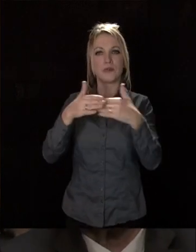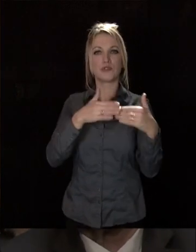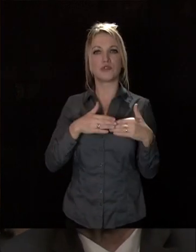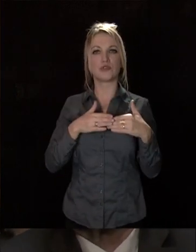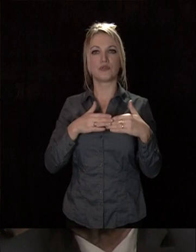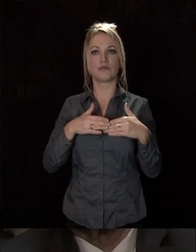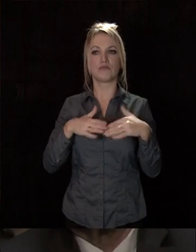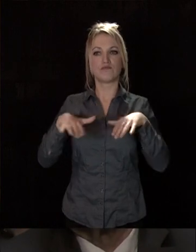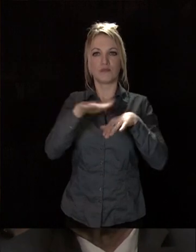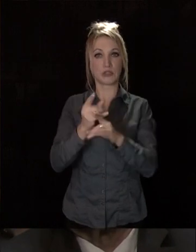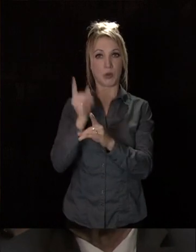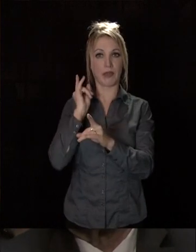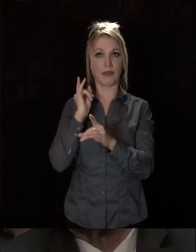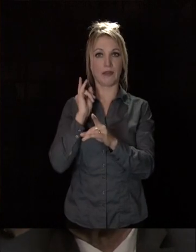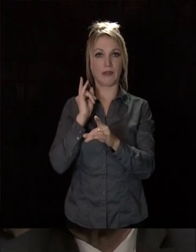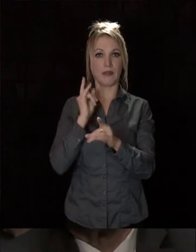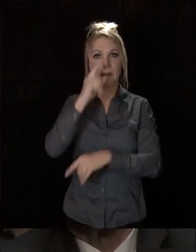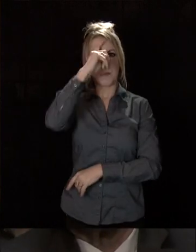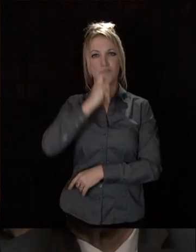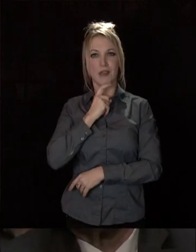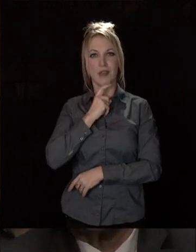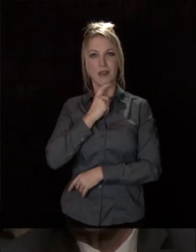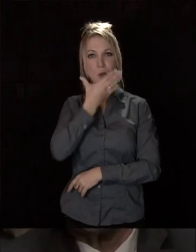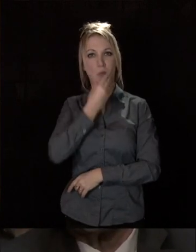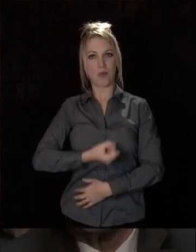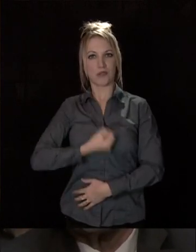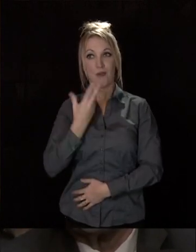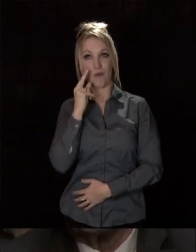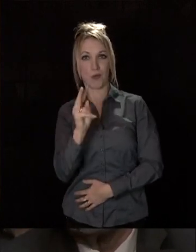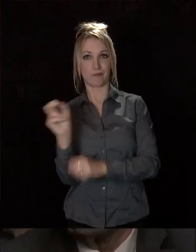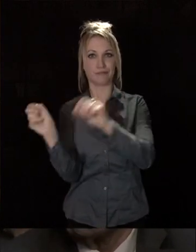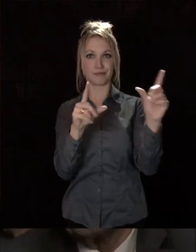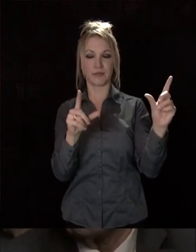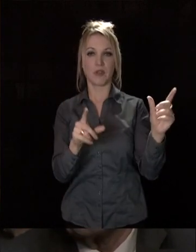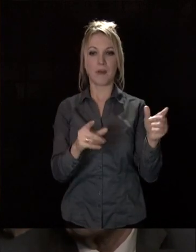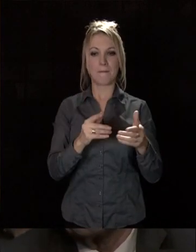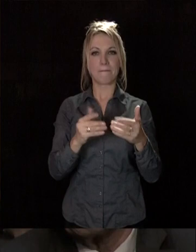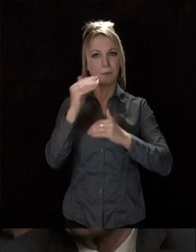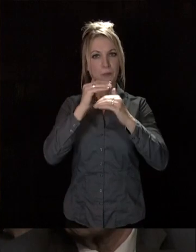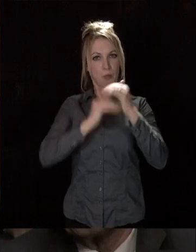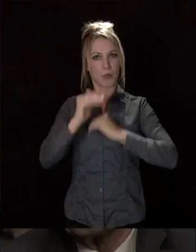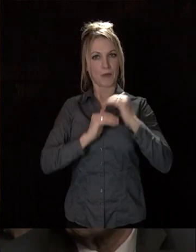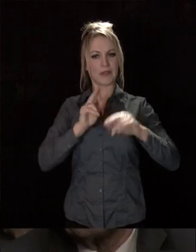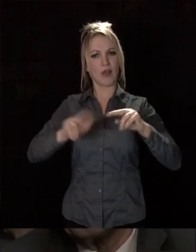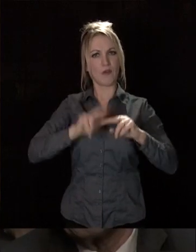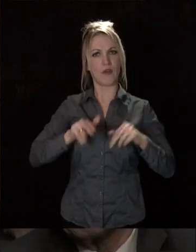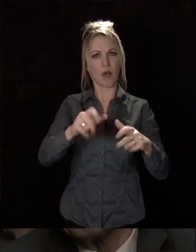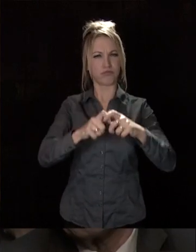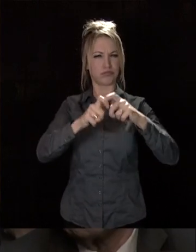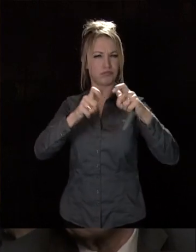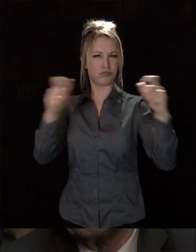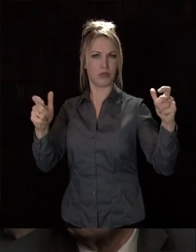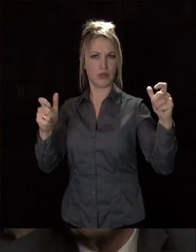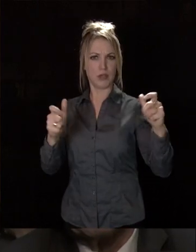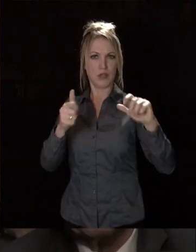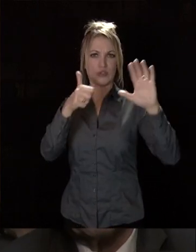historique et transfigurée, le musée des Beaux-Arts que vous avez pu voir fait l'objet d'un programme de rénovation et d'agrandissement de